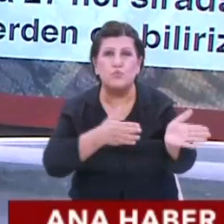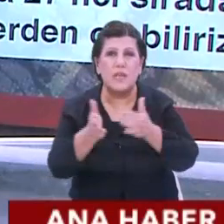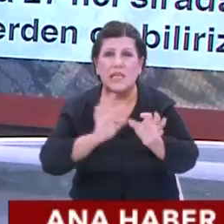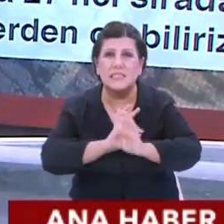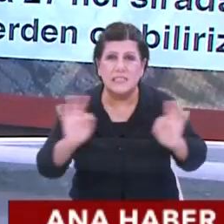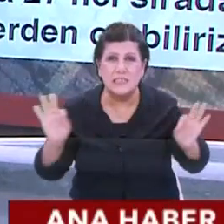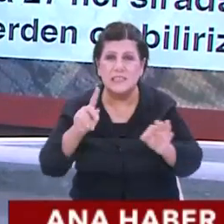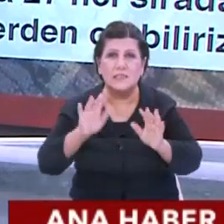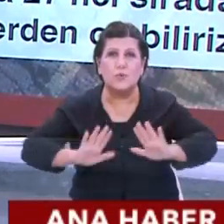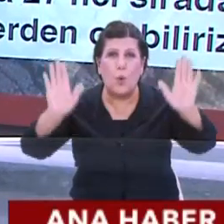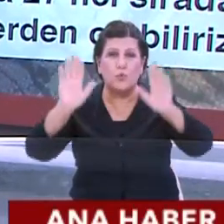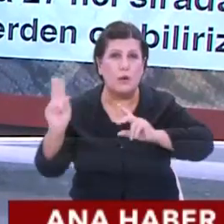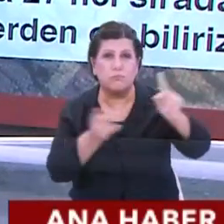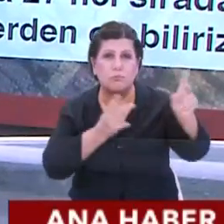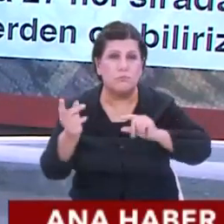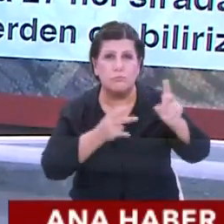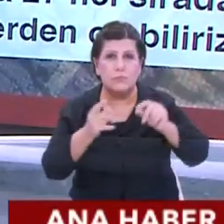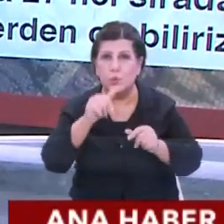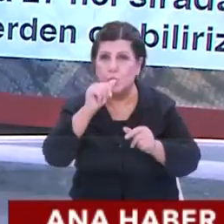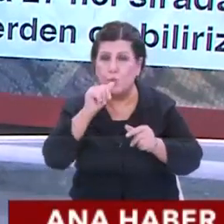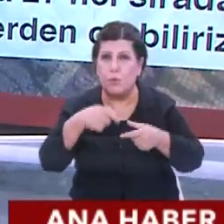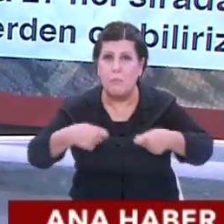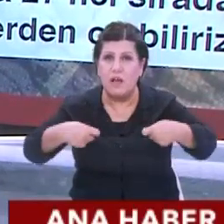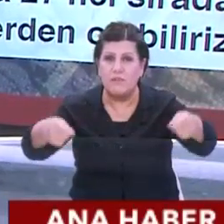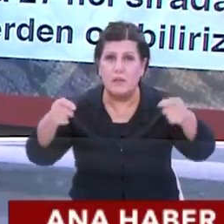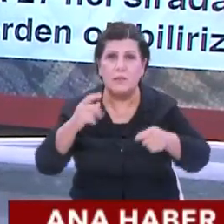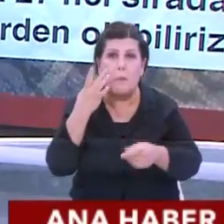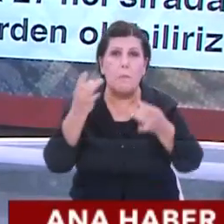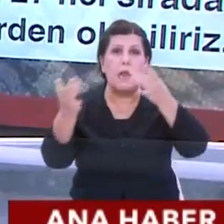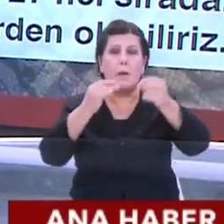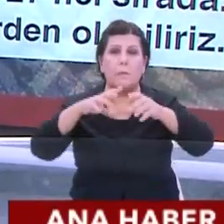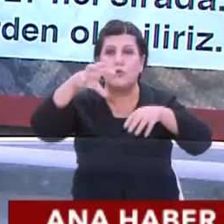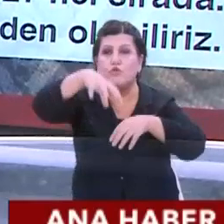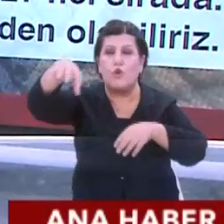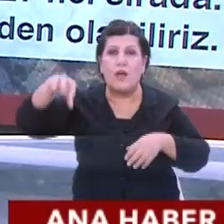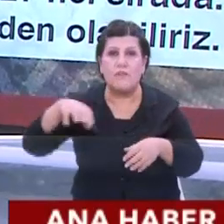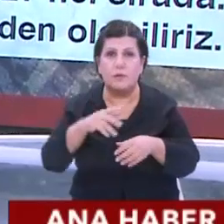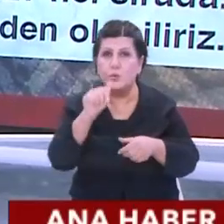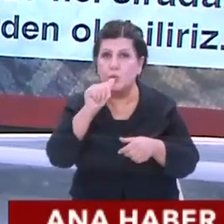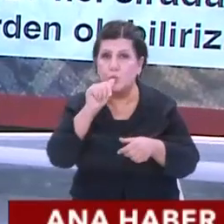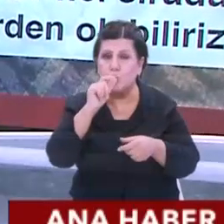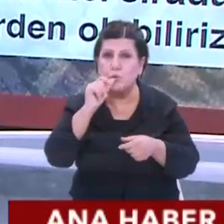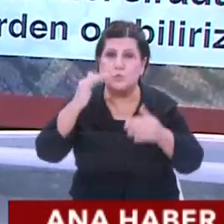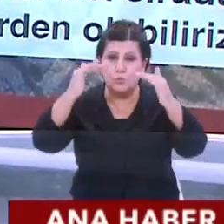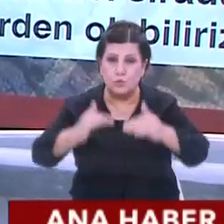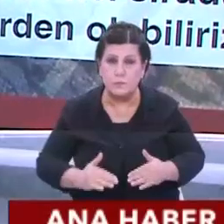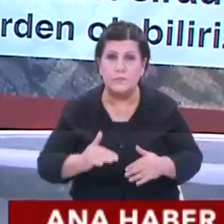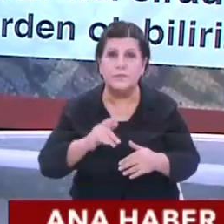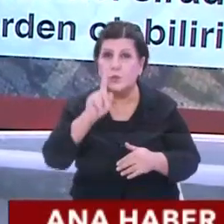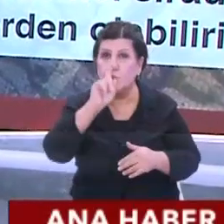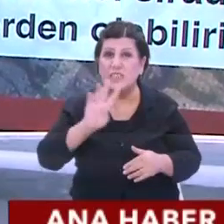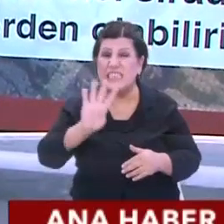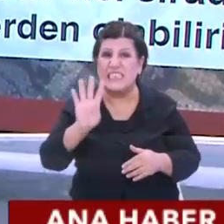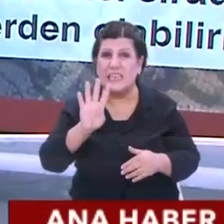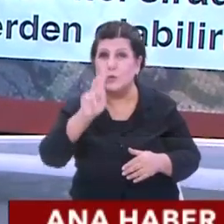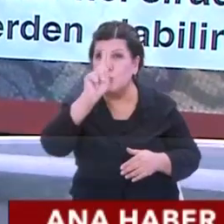arttırmış. Düzensiz göçten dolayısıyla su tüketimle fazlalaşıyor belli coğrafyalarda. Kullanılabilir su miktarı düşmüş. İki yılda 112 milyardan